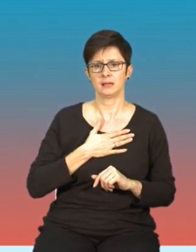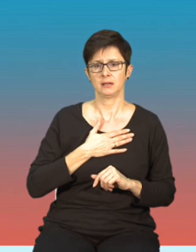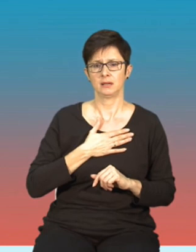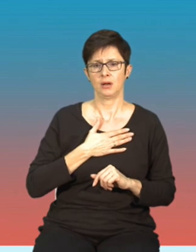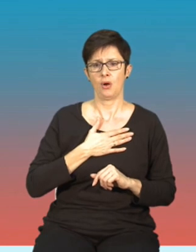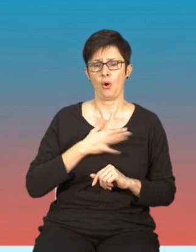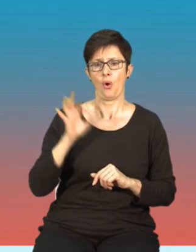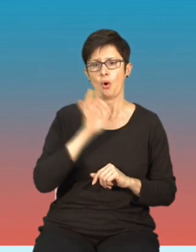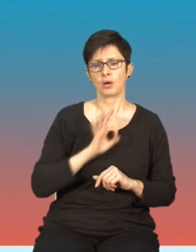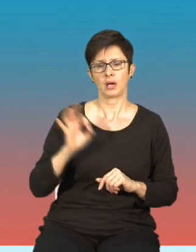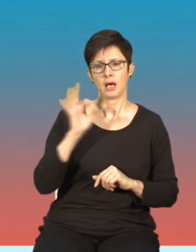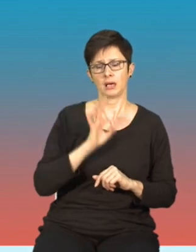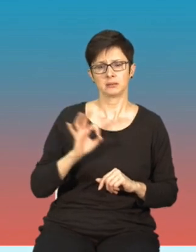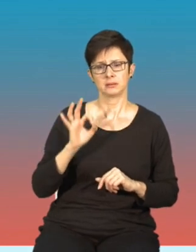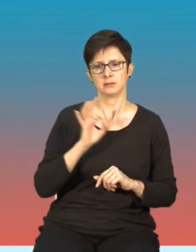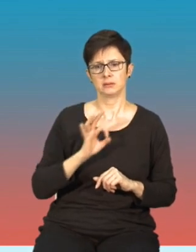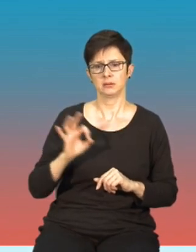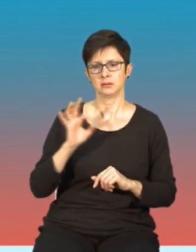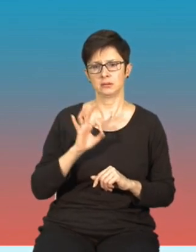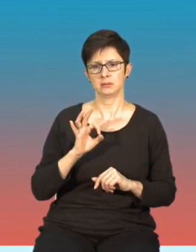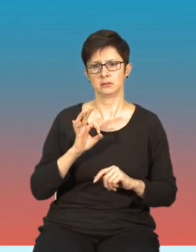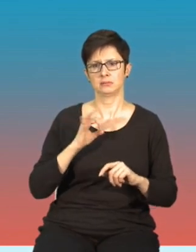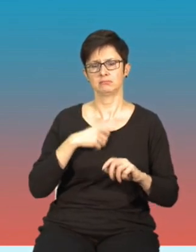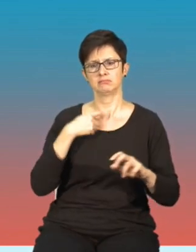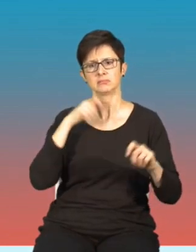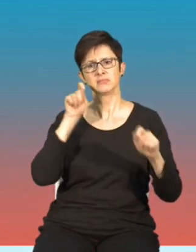okazję, czy jesteśmy konfrontowani.